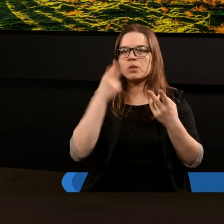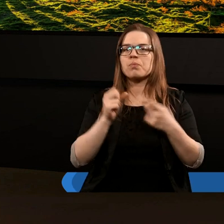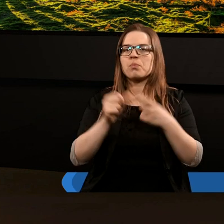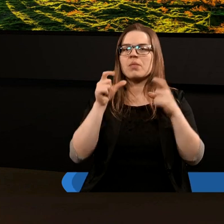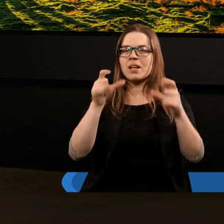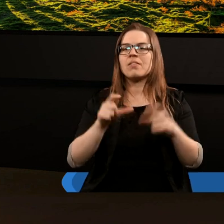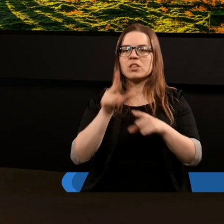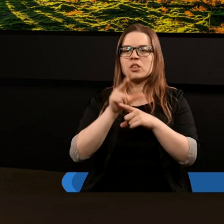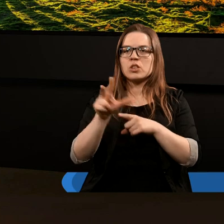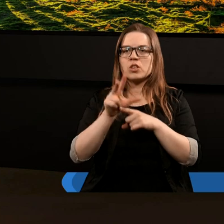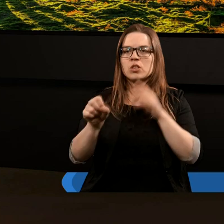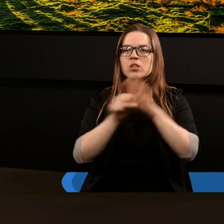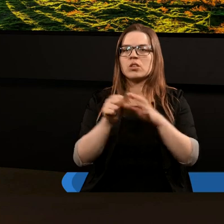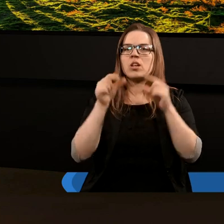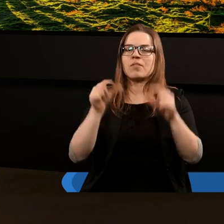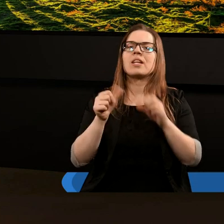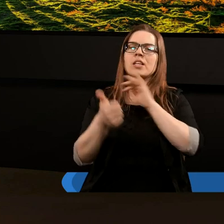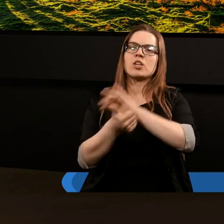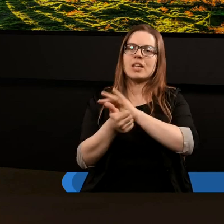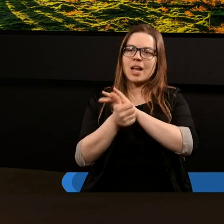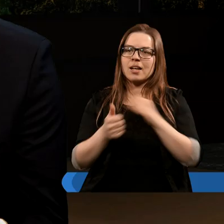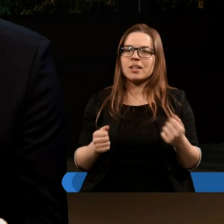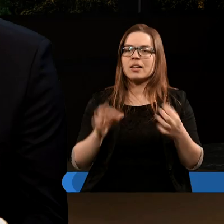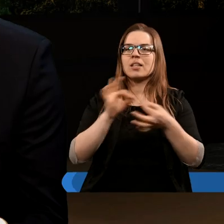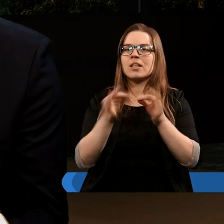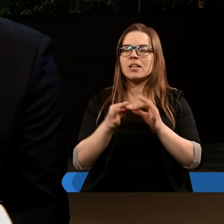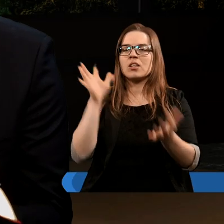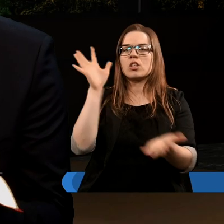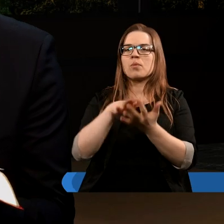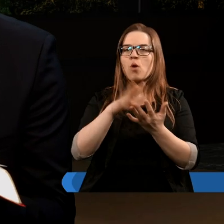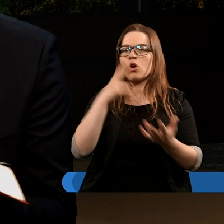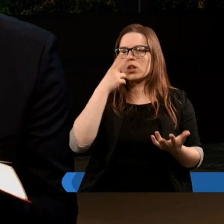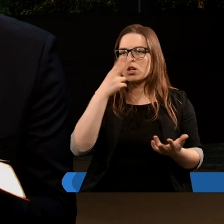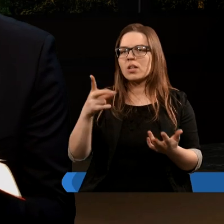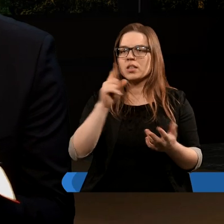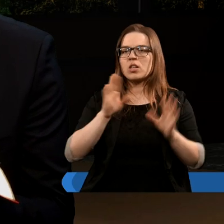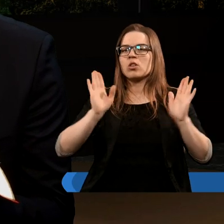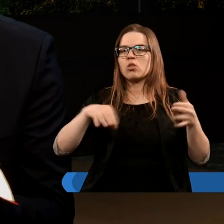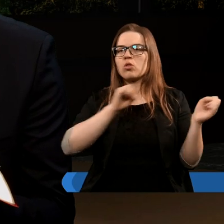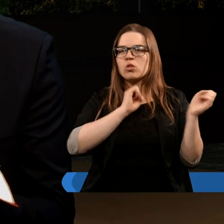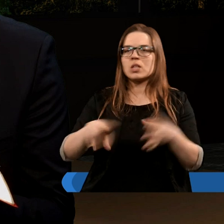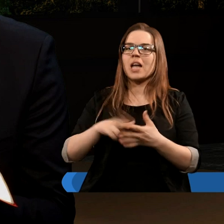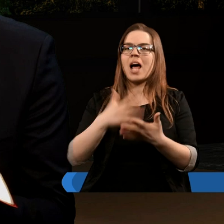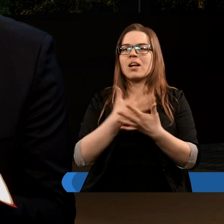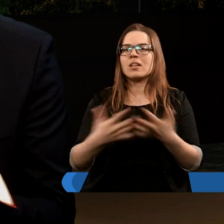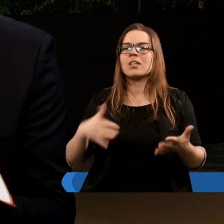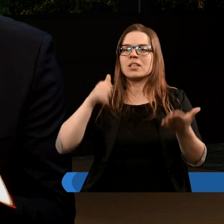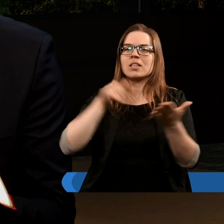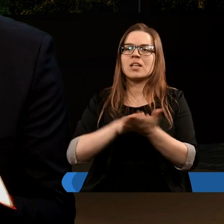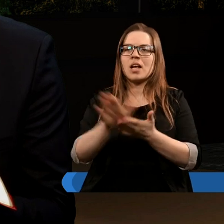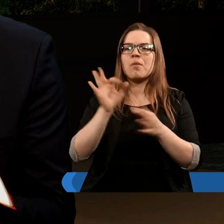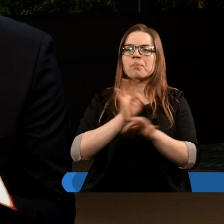Jeszcze raz? Od wersetu trzynastego po werset szesnasty. Gdy smok zobaczył, że został zrzucony na ziemię,